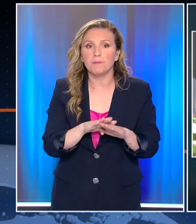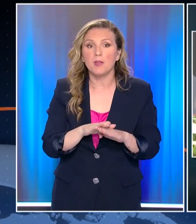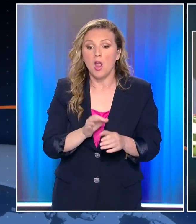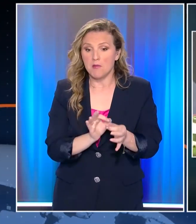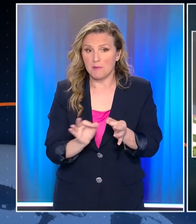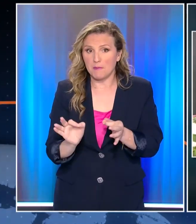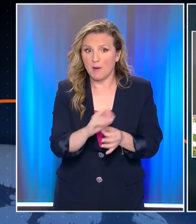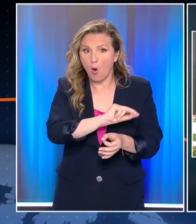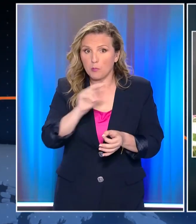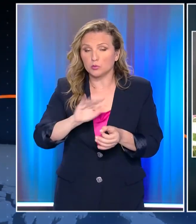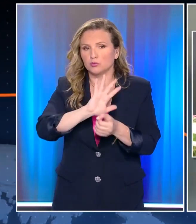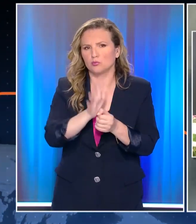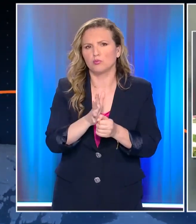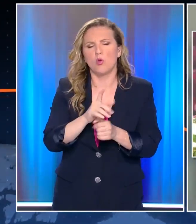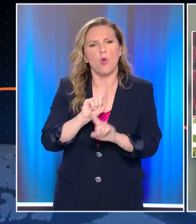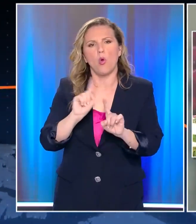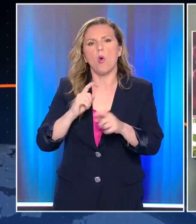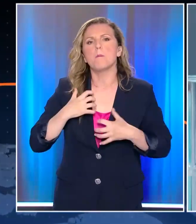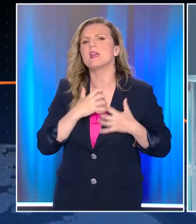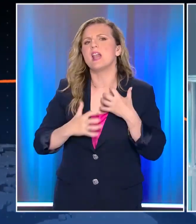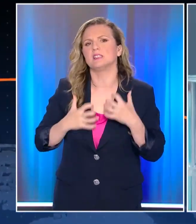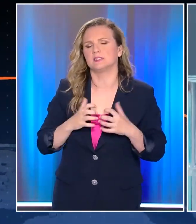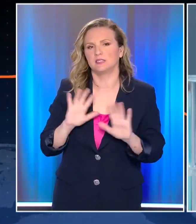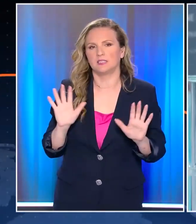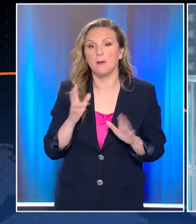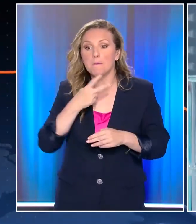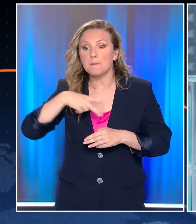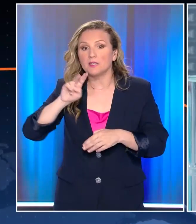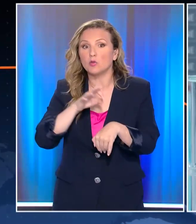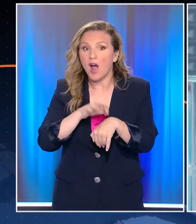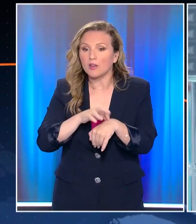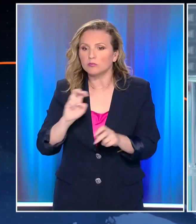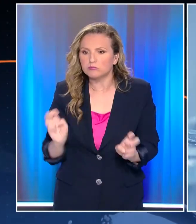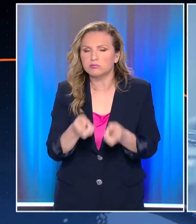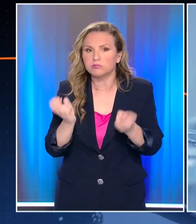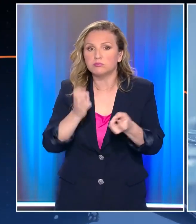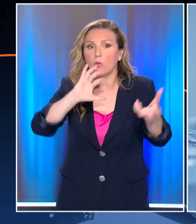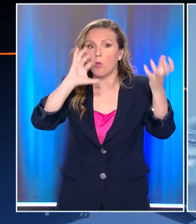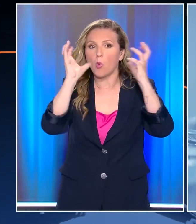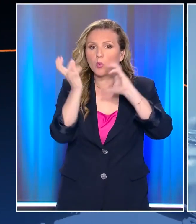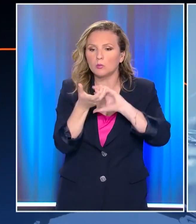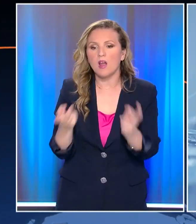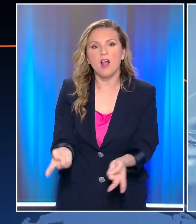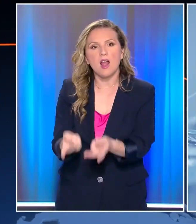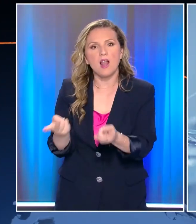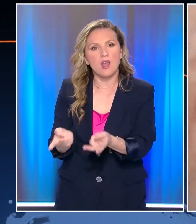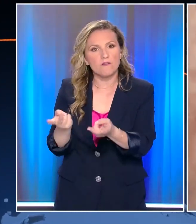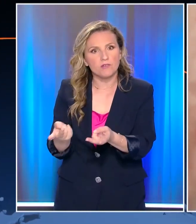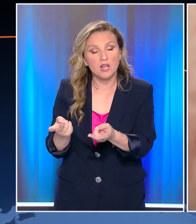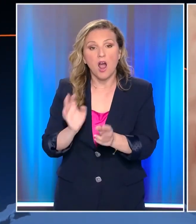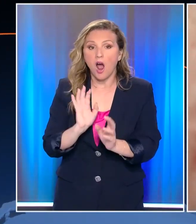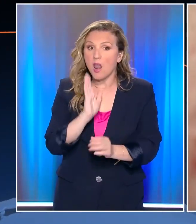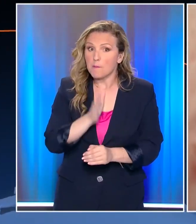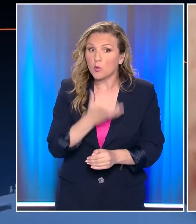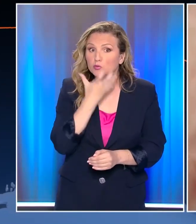τονίζω γιατί αυτή είναι η ανησυχία του κόσμου. Τα περισσότερα κρούσματα που έχουν εμφανιστεί διεθνώς παρουσίασαν ήπια συμπτώματα. Όμως ο ιός μπορεί να